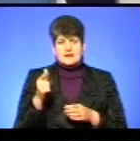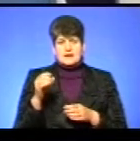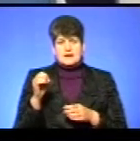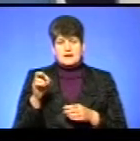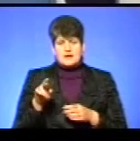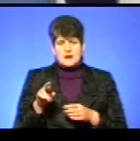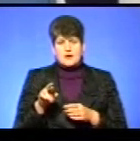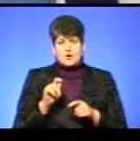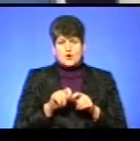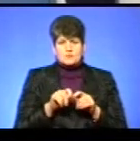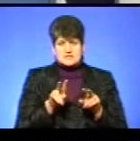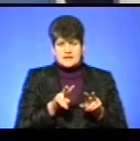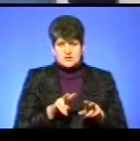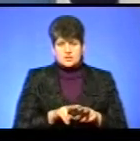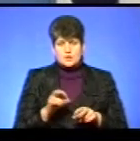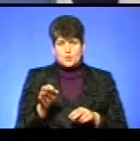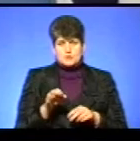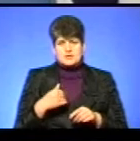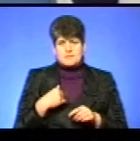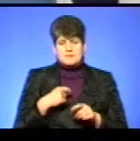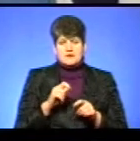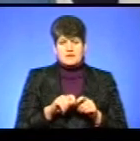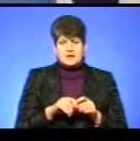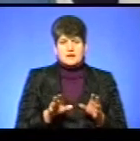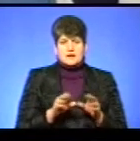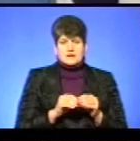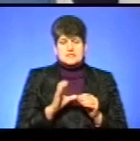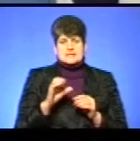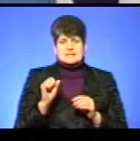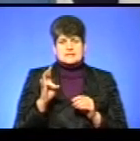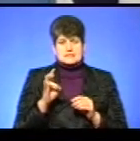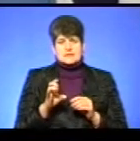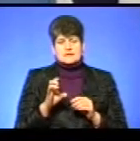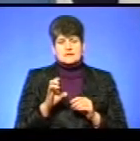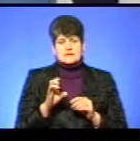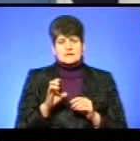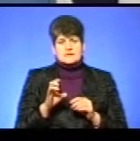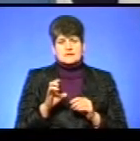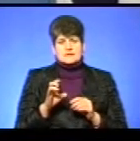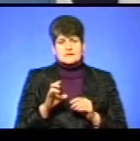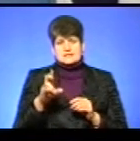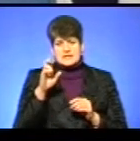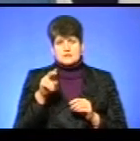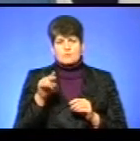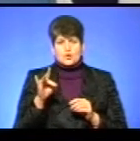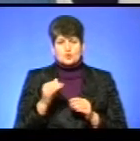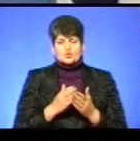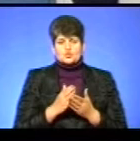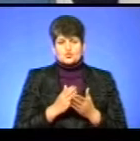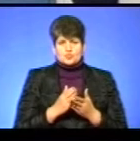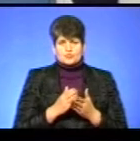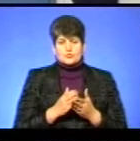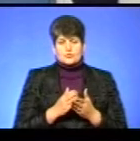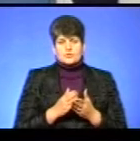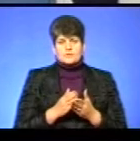обстежували став, а ми обстежували разом із Держпродспоживслужбою.